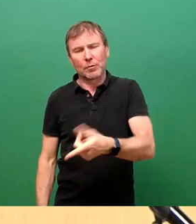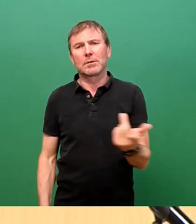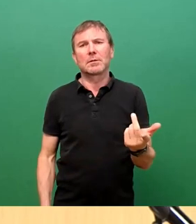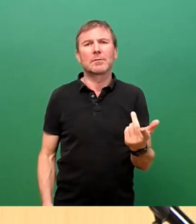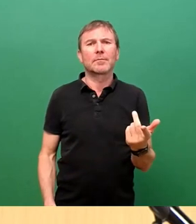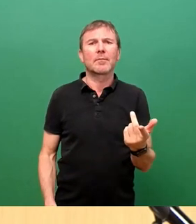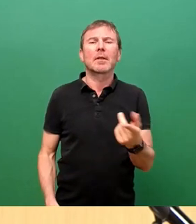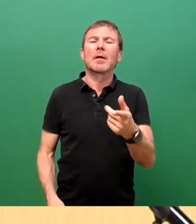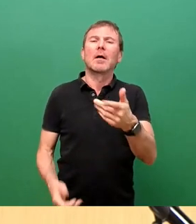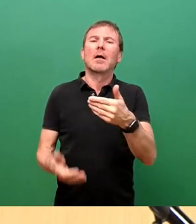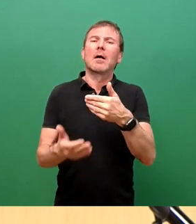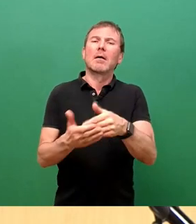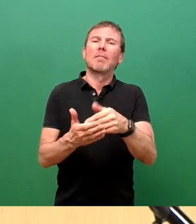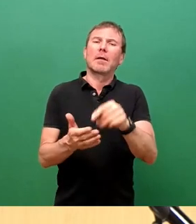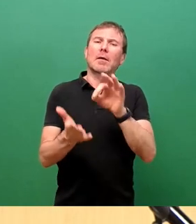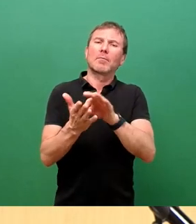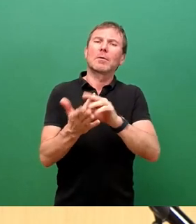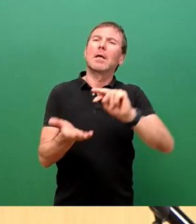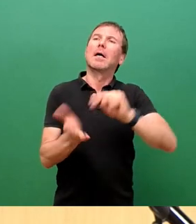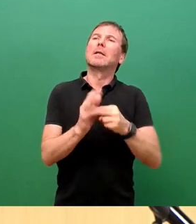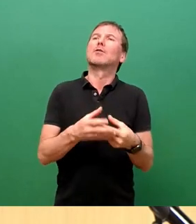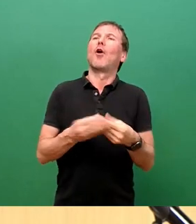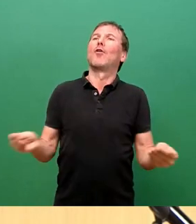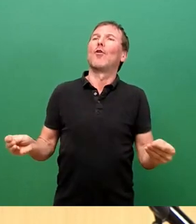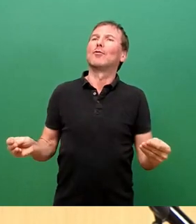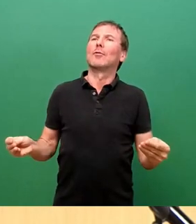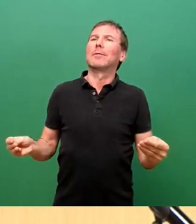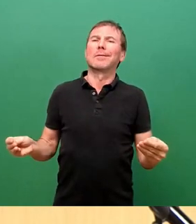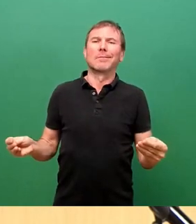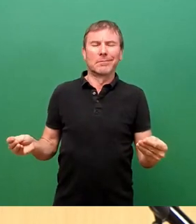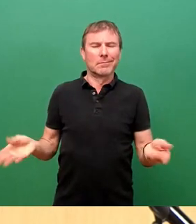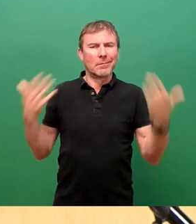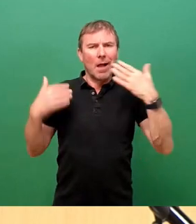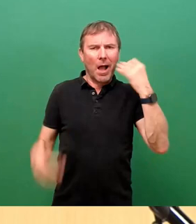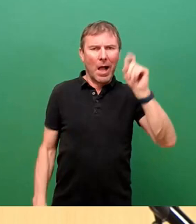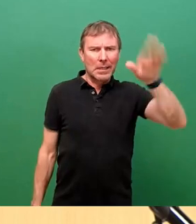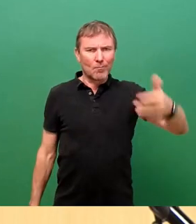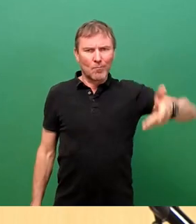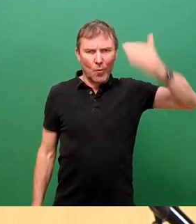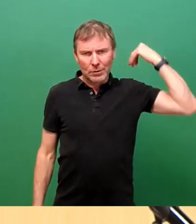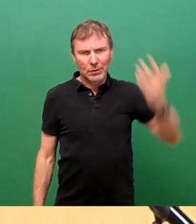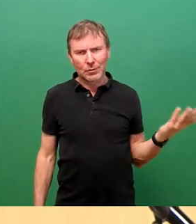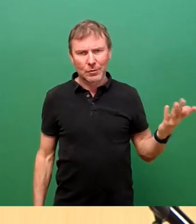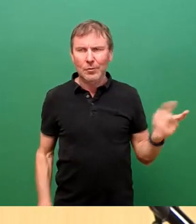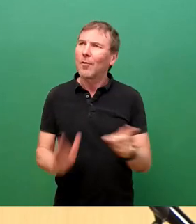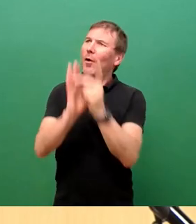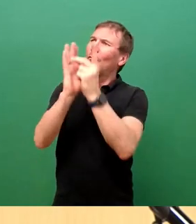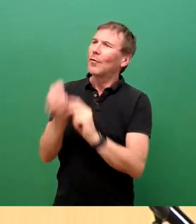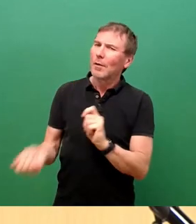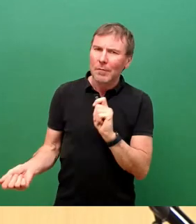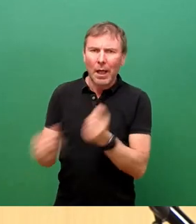dass die technischen Lösungen unter Umständen nicht mehr so sind, wie sie damals angenommen worden sind. Es ändern sich Vorschriften und